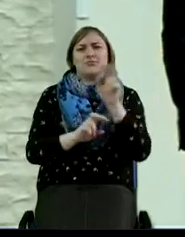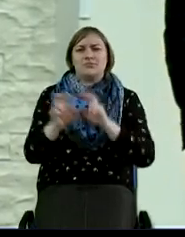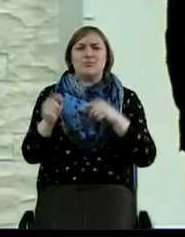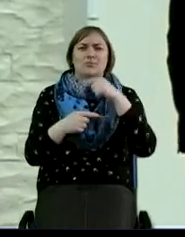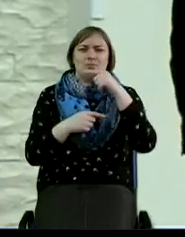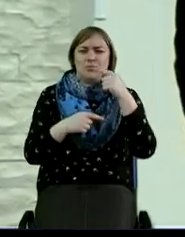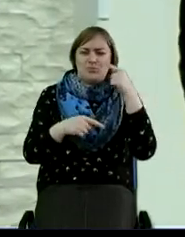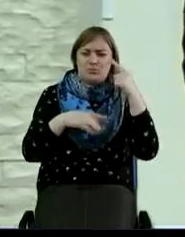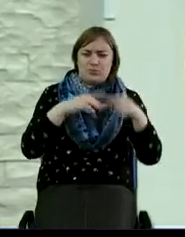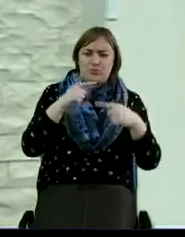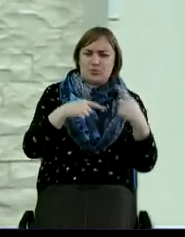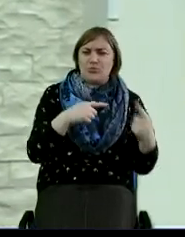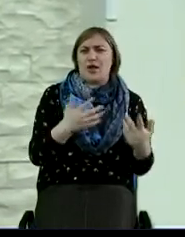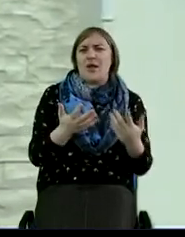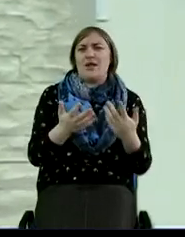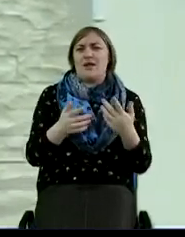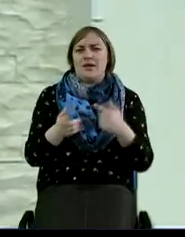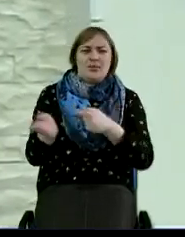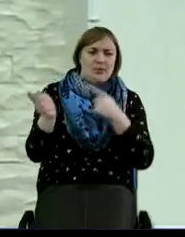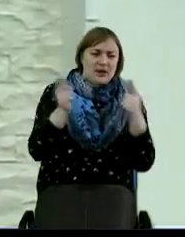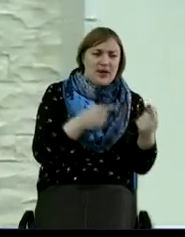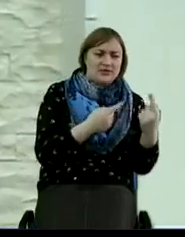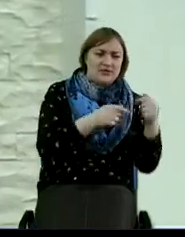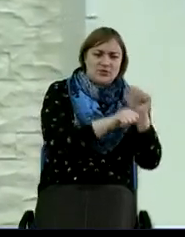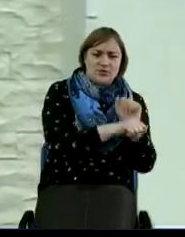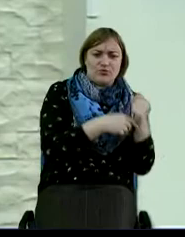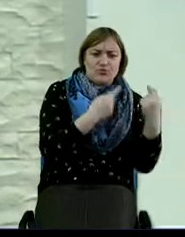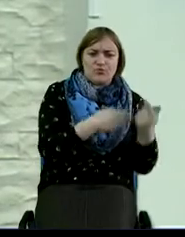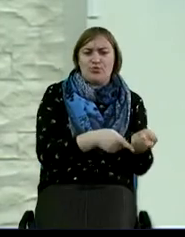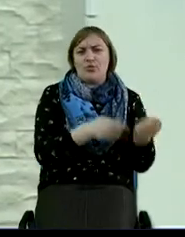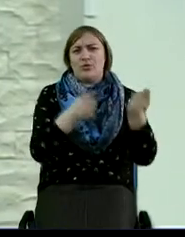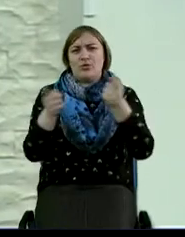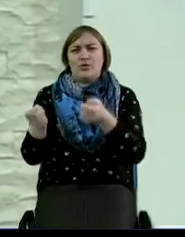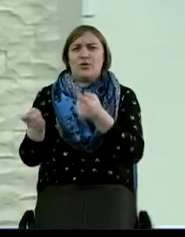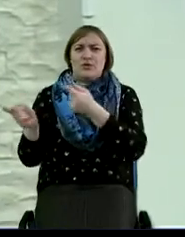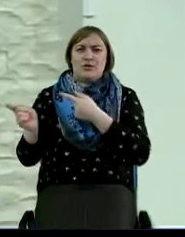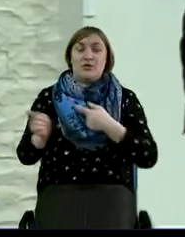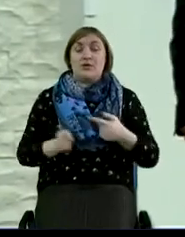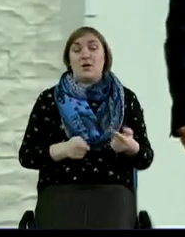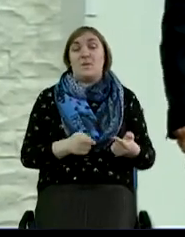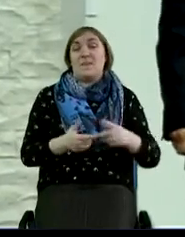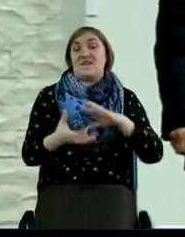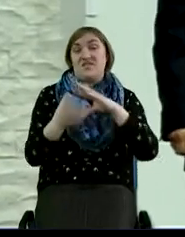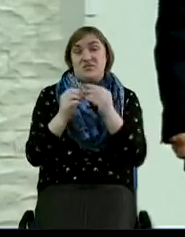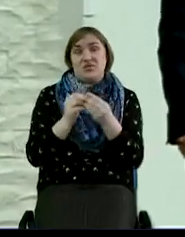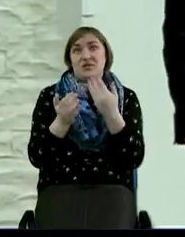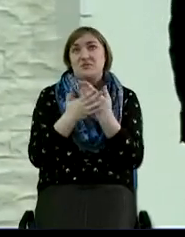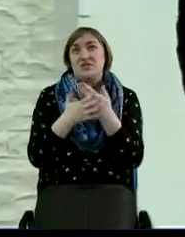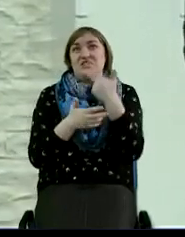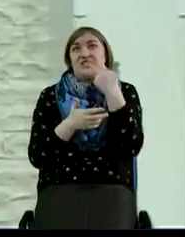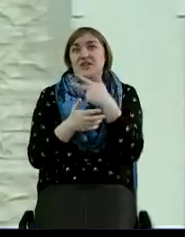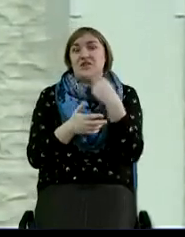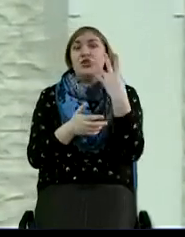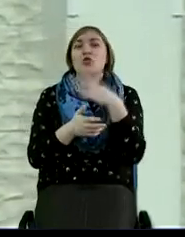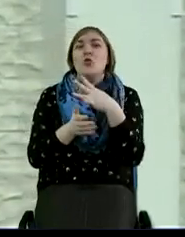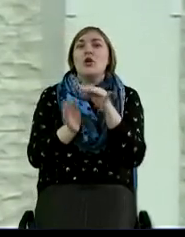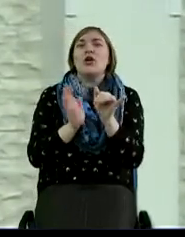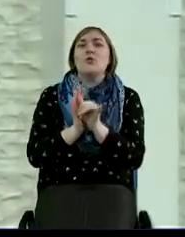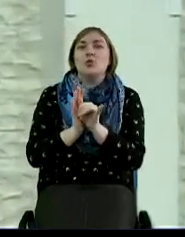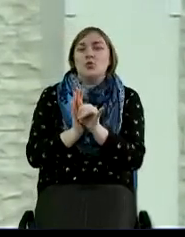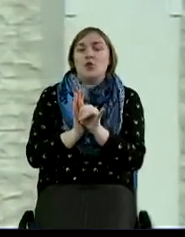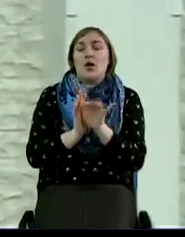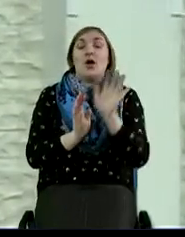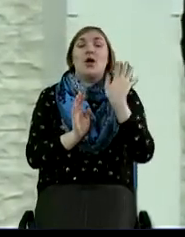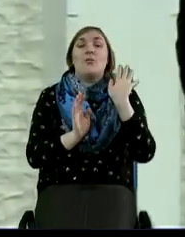плутали с одной станции на другую, переходили с одной станции на другую, ветки на третью. И результате минут 30-40. Потом все-таки